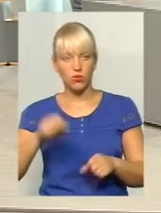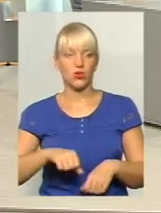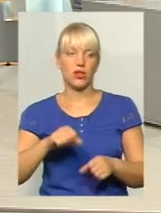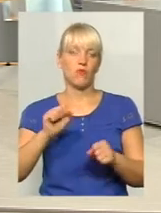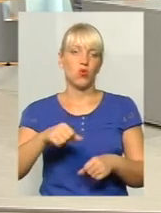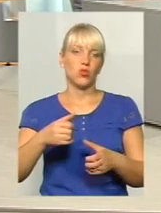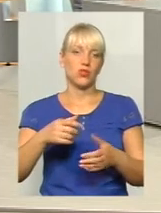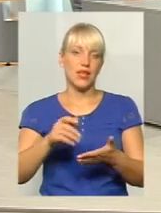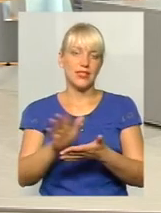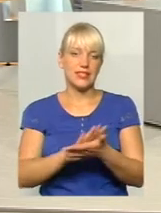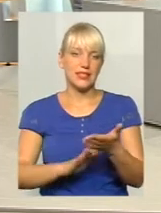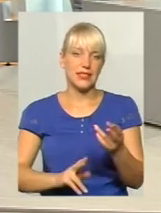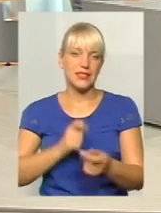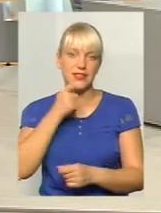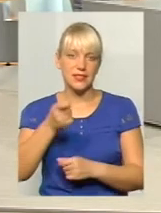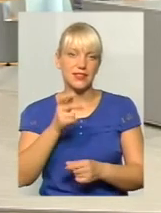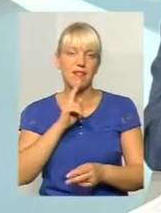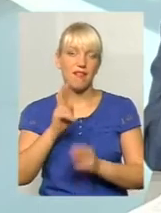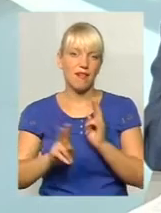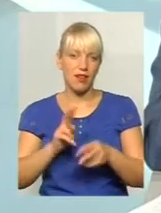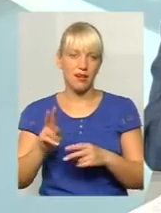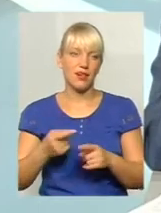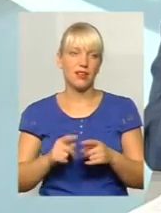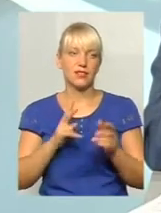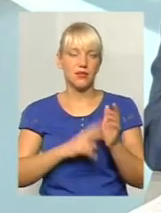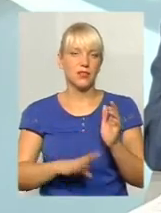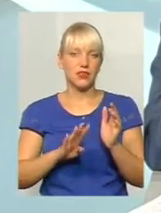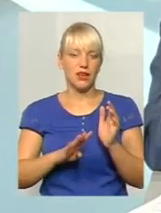режимі. Телефон 79 55 25.